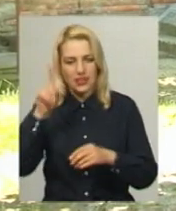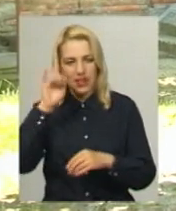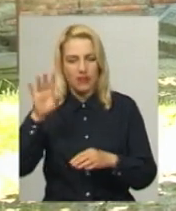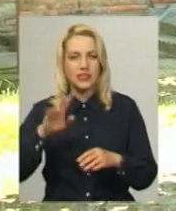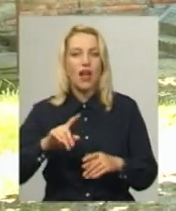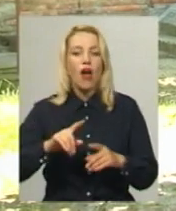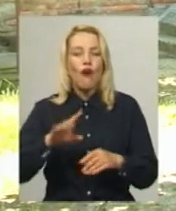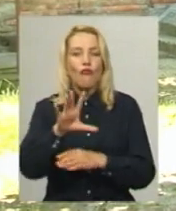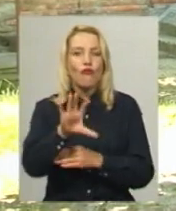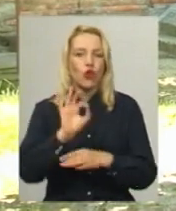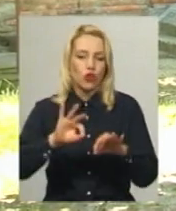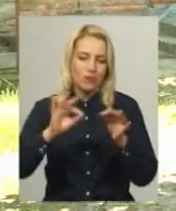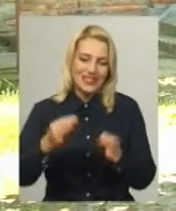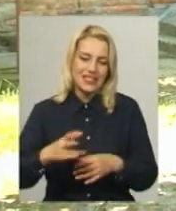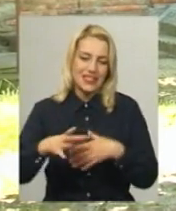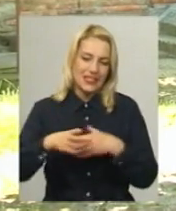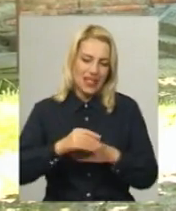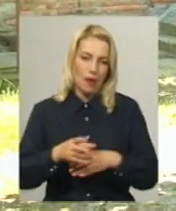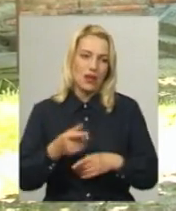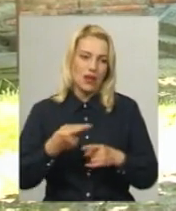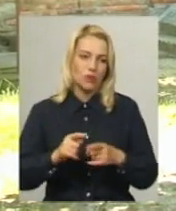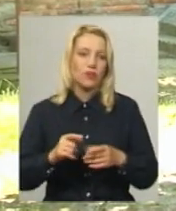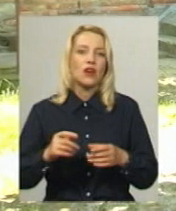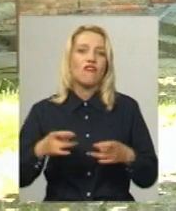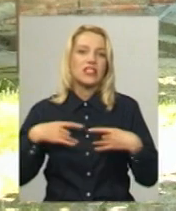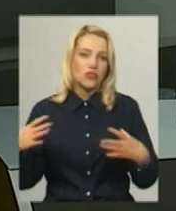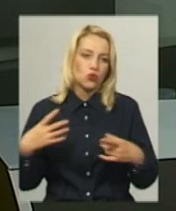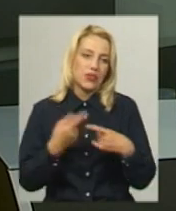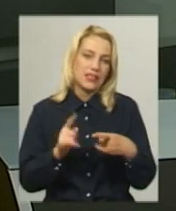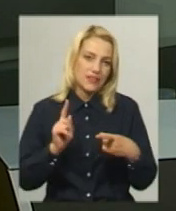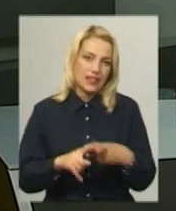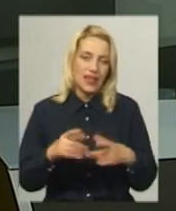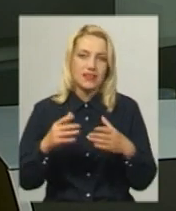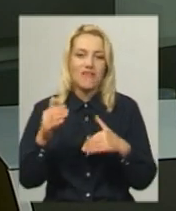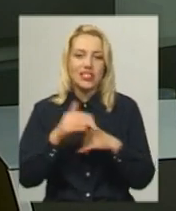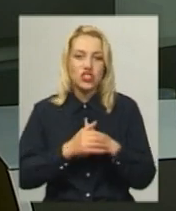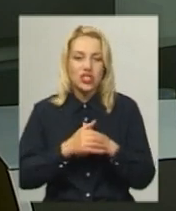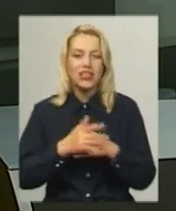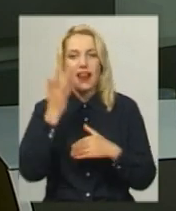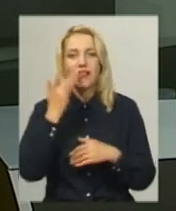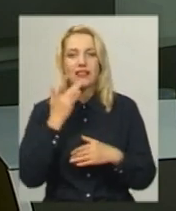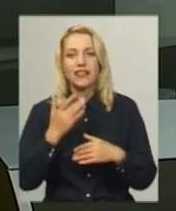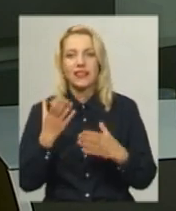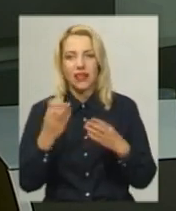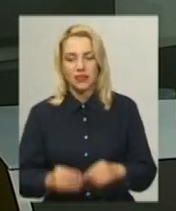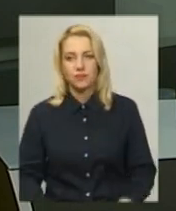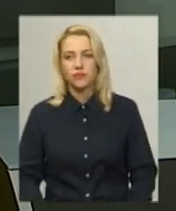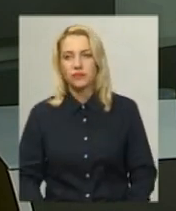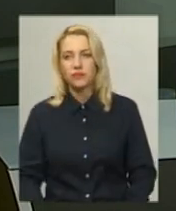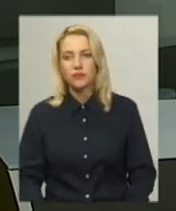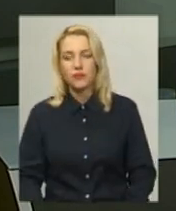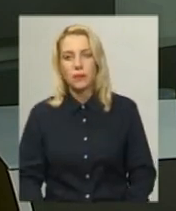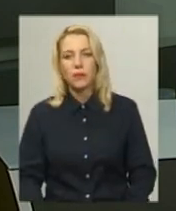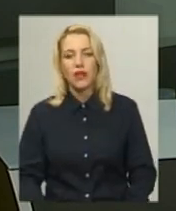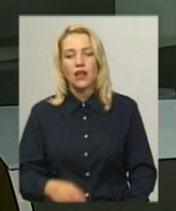та з нами разом відсвяткувати цей чудовий літній день. 101 курсант та військовослужбовець, 25